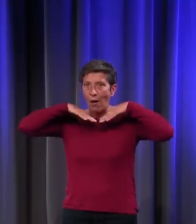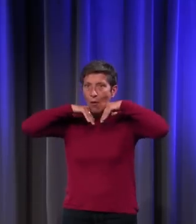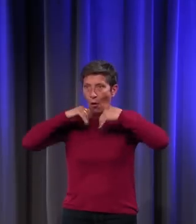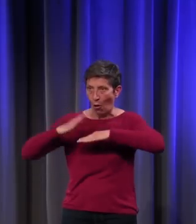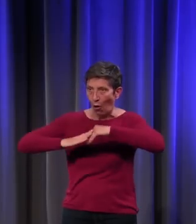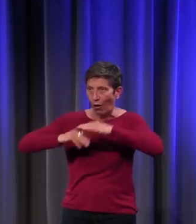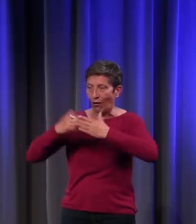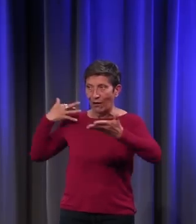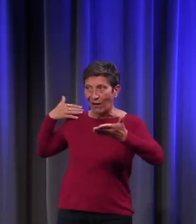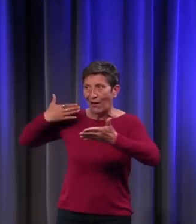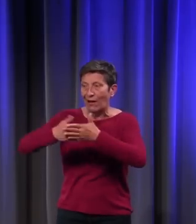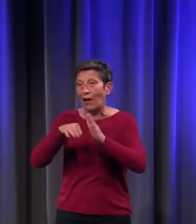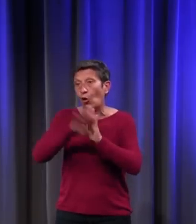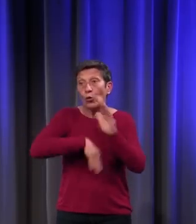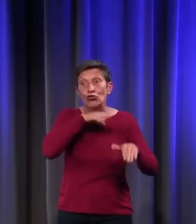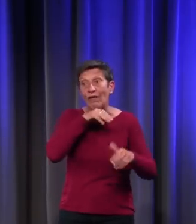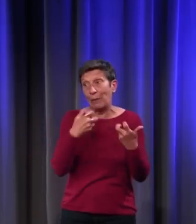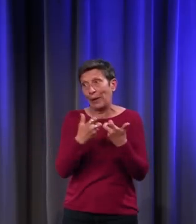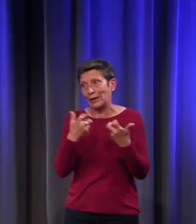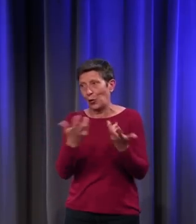'une histoire de la chèvre, par exemple.